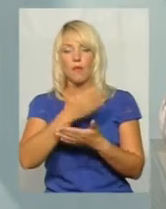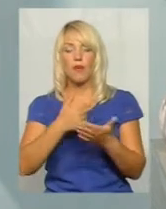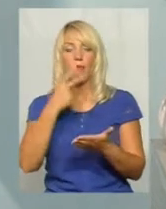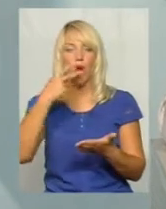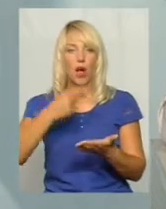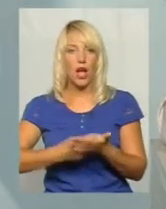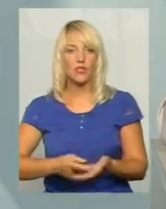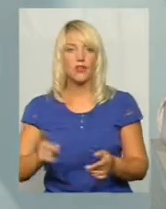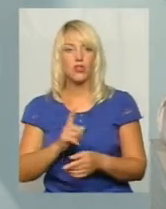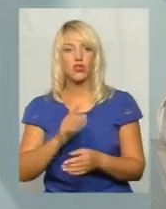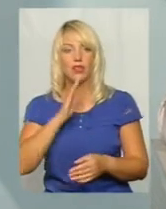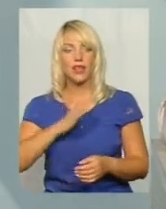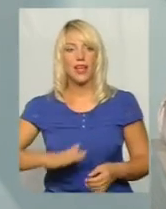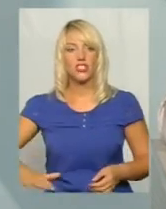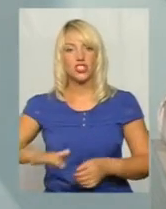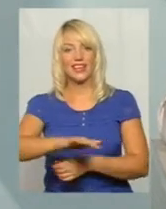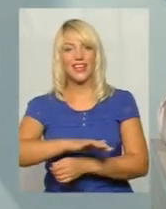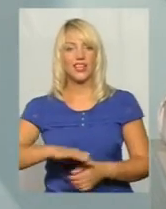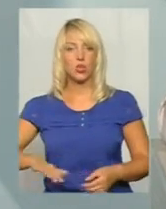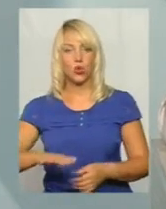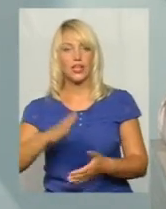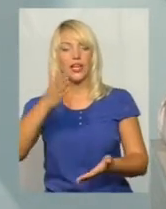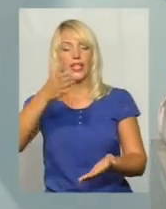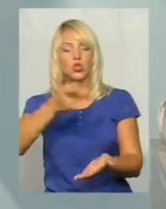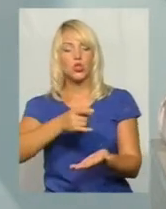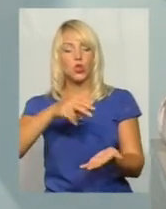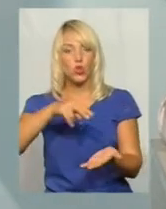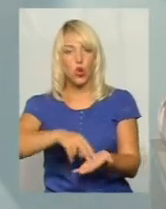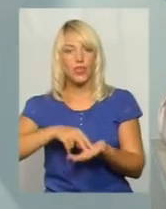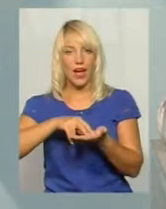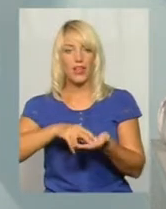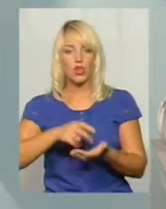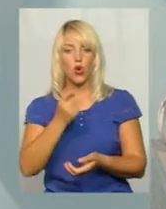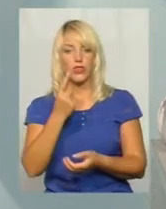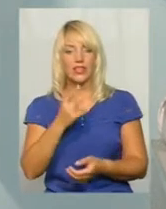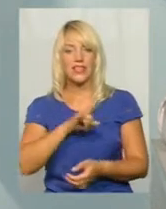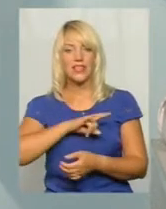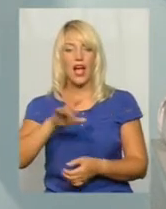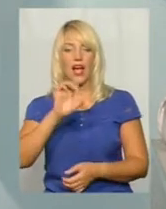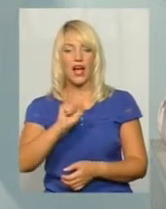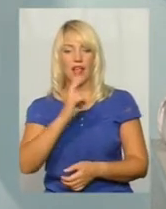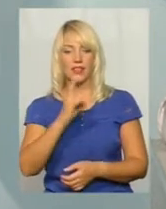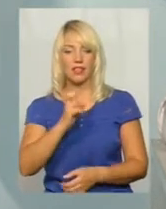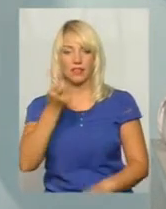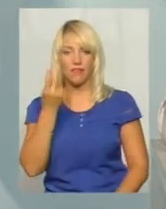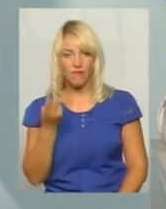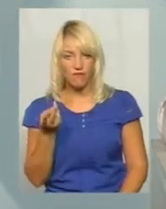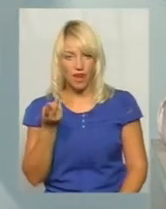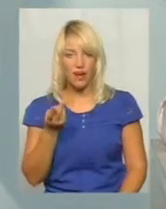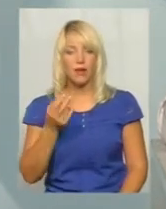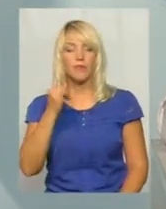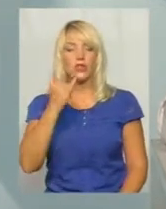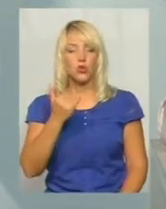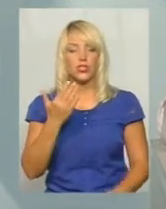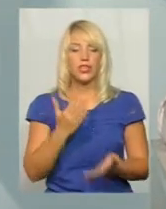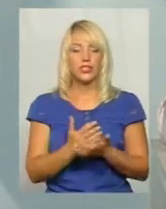що у нас на території сьогодні аеропорту стоять 11 літаків Ан-2, сьогодні в нас є два літаки Ан